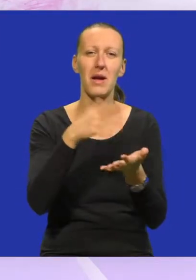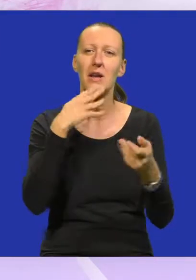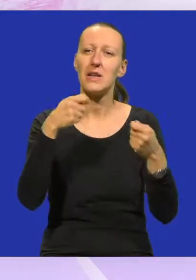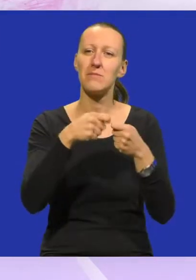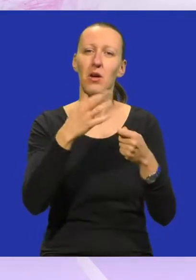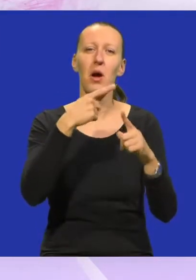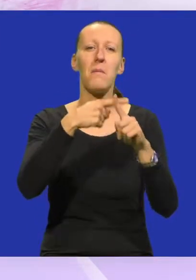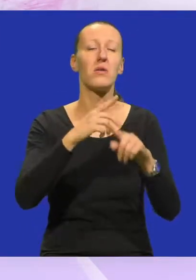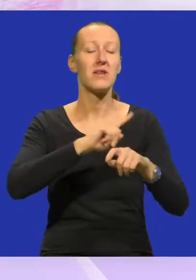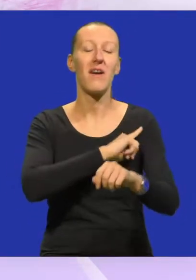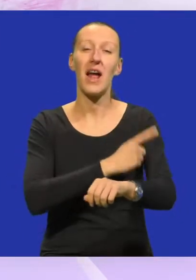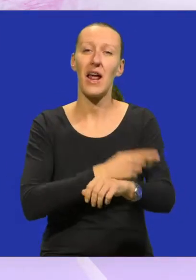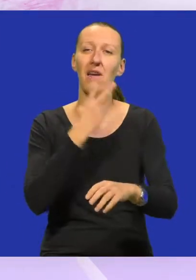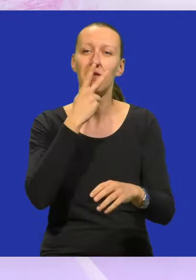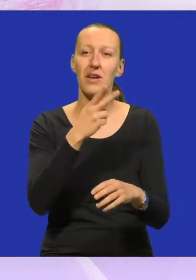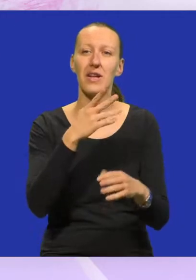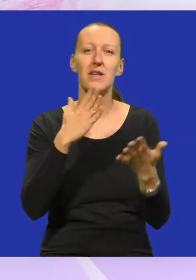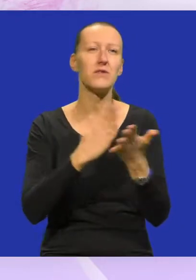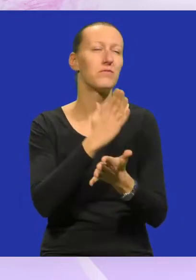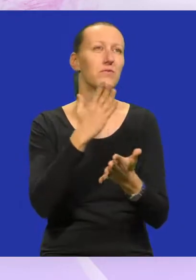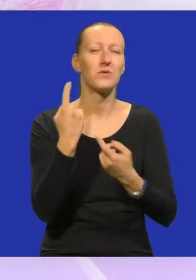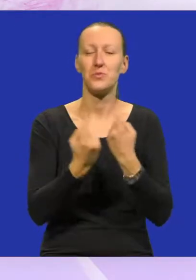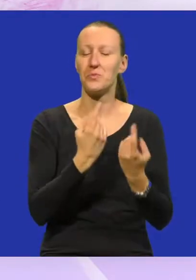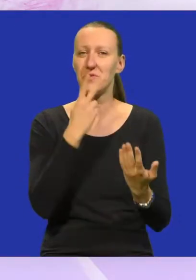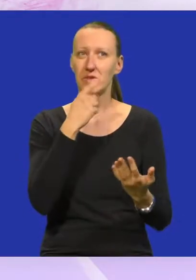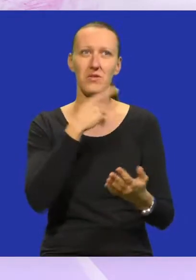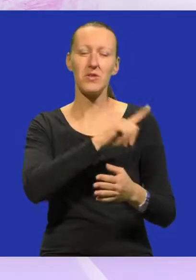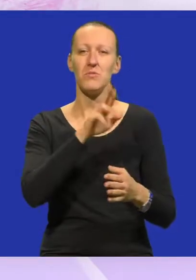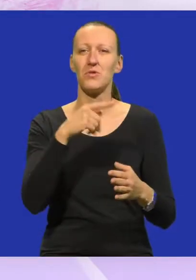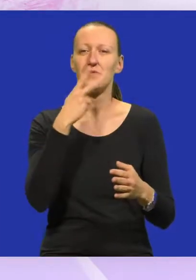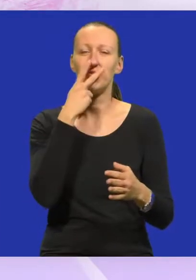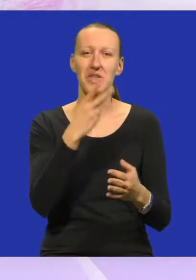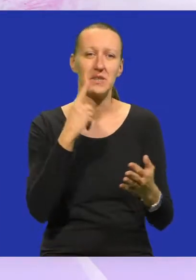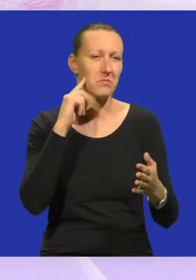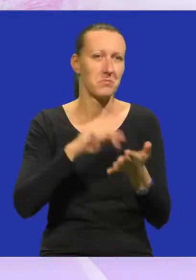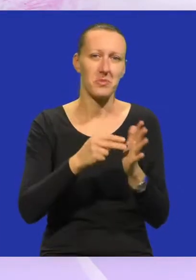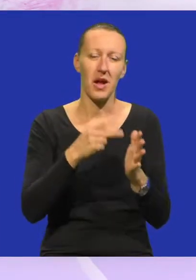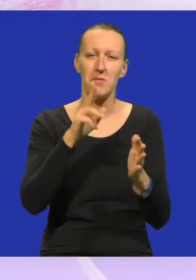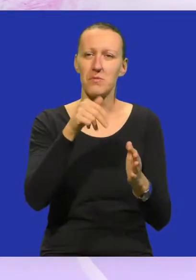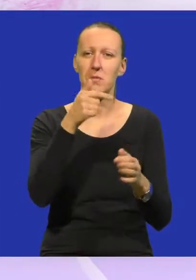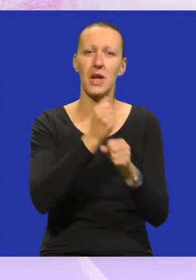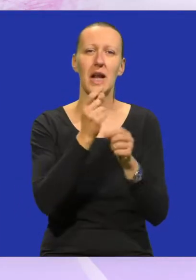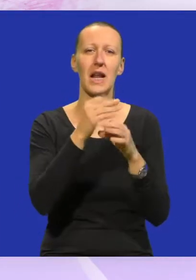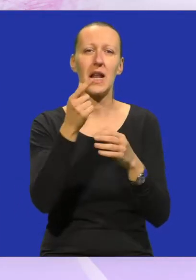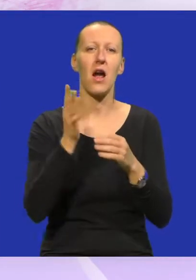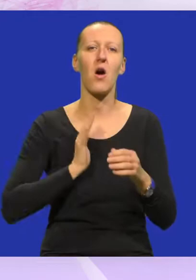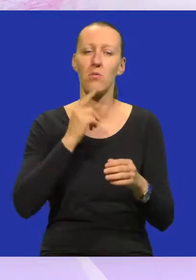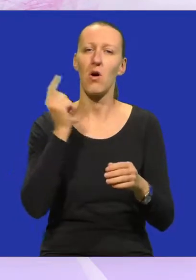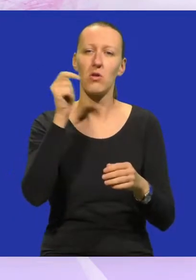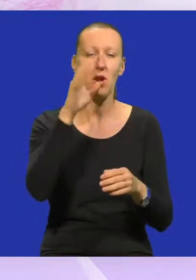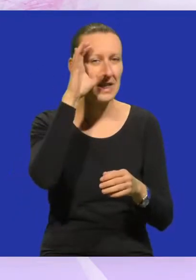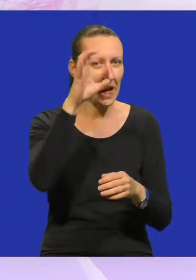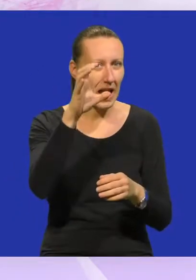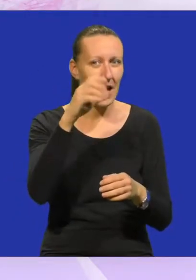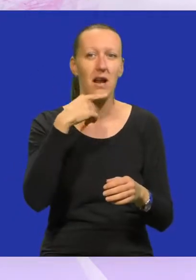kad ih spojiš s nekom pozitivnom energijom, počnu se dešavati spontane stvari koje niko ne može predvidjeti i isplanirati. Mi smo imali u glini jednu gospođu koja je dolazila